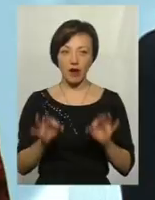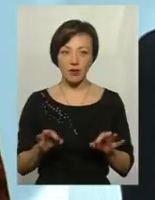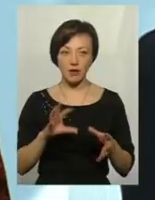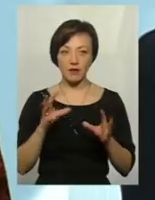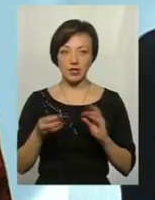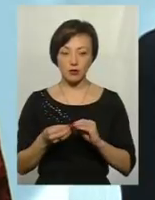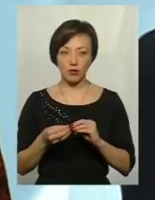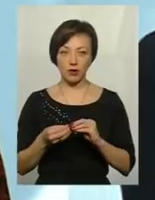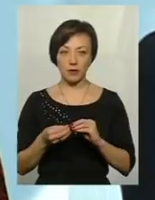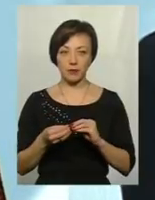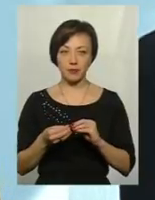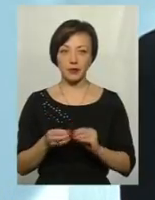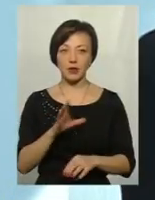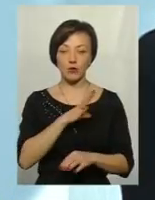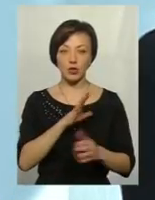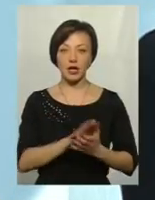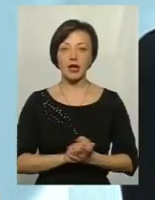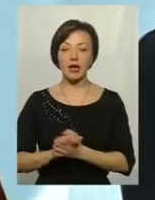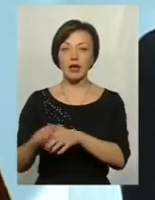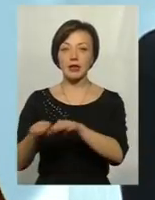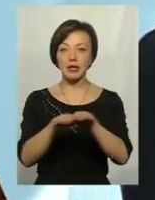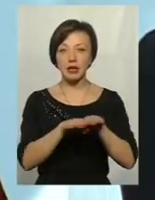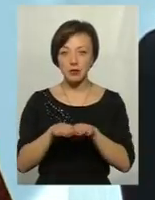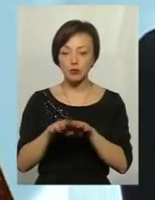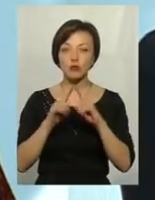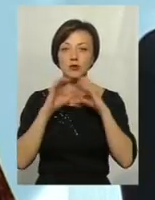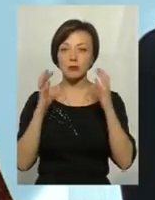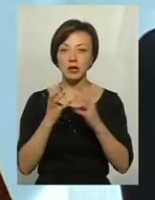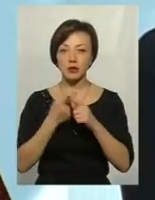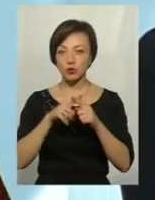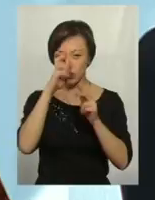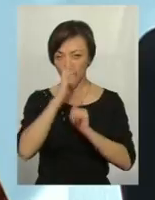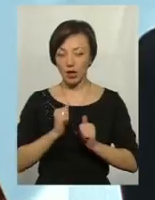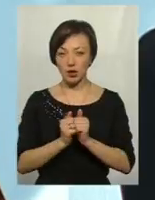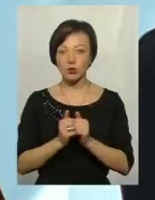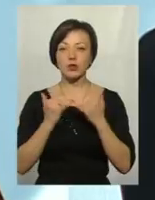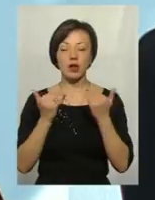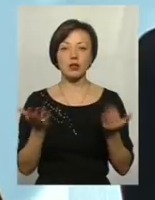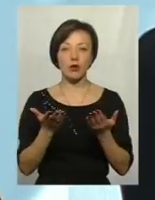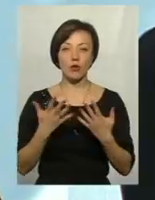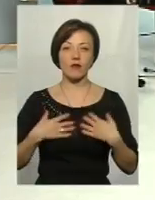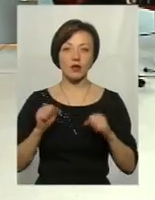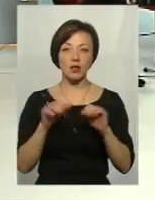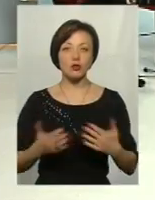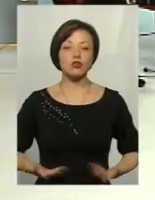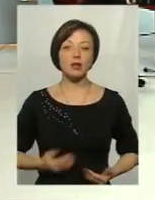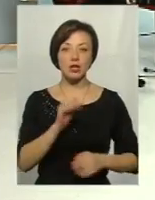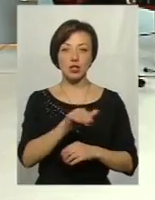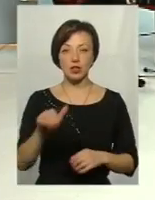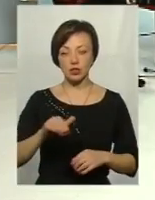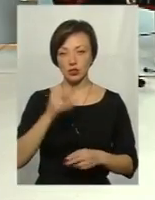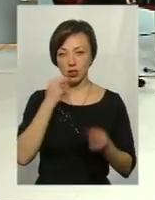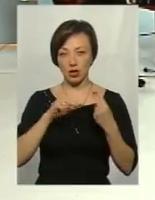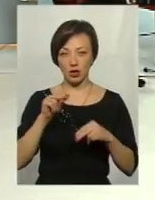висновки, бути єдиними і діяти на те, щоб зберегти цю країну, заради якої віддали життя вже тисячі наших